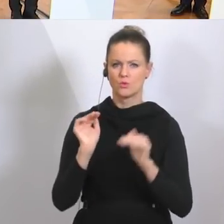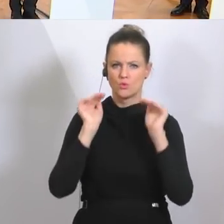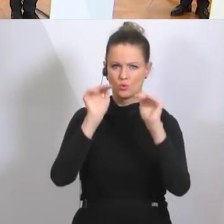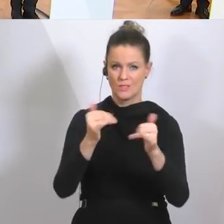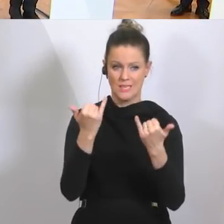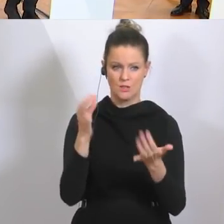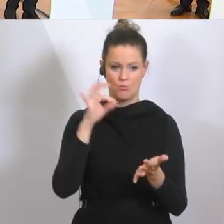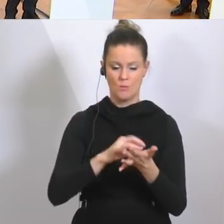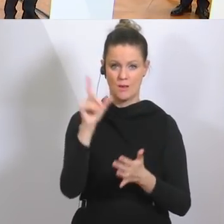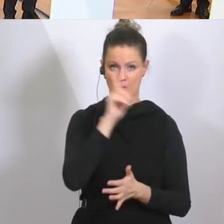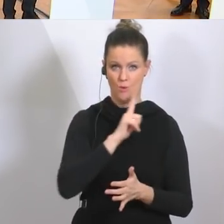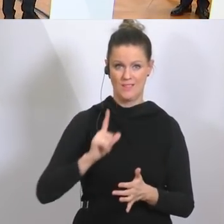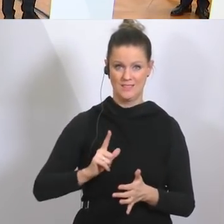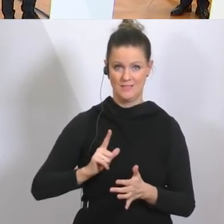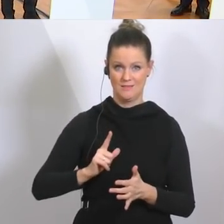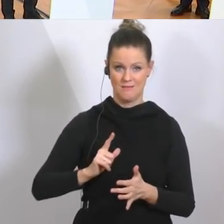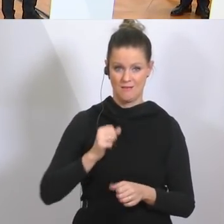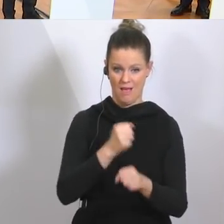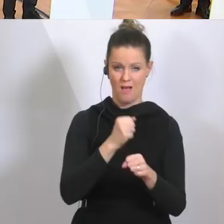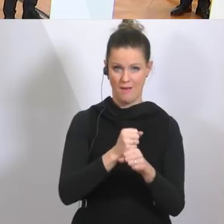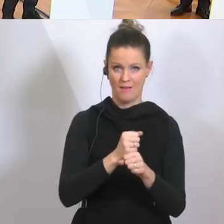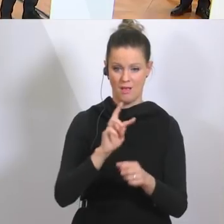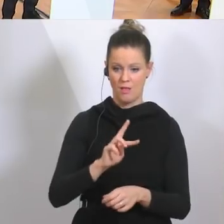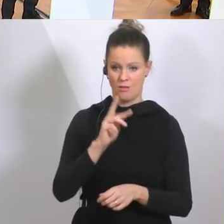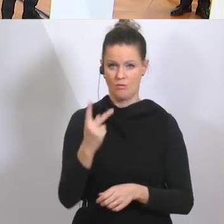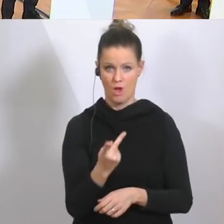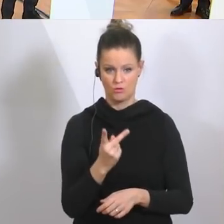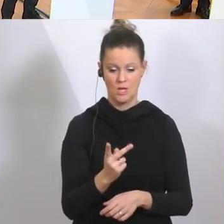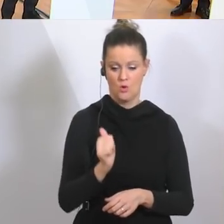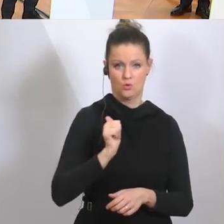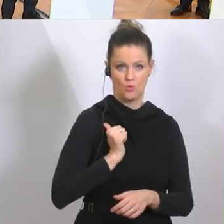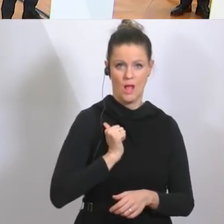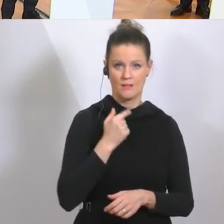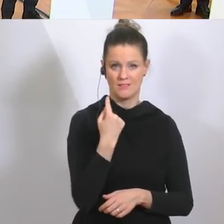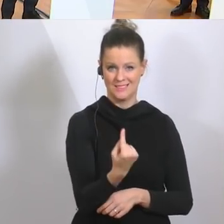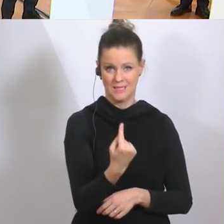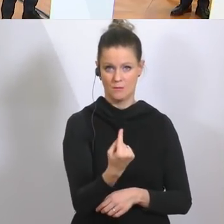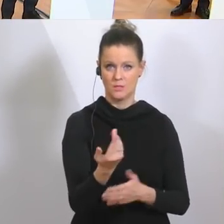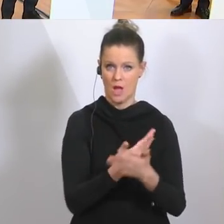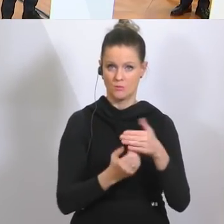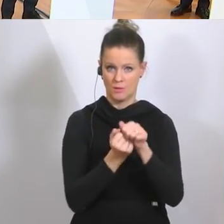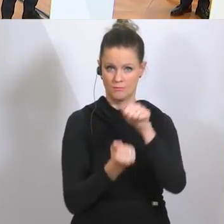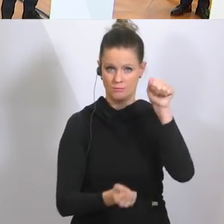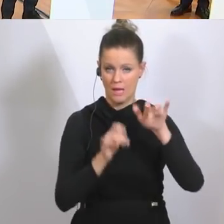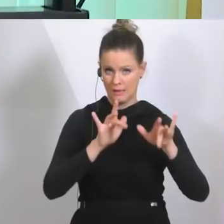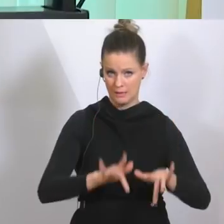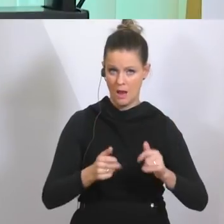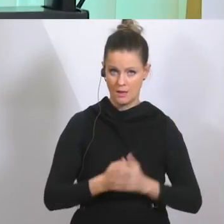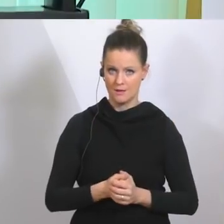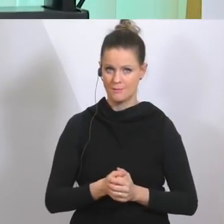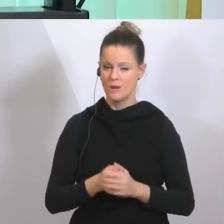Polizistinnen und Polizisten, die werden rausgelöst aus diesem Dienst, den übernehmen dann ausgebildete Soldatinnen und Soldaten dafür. Bis zu 30